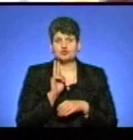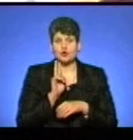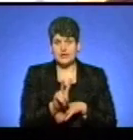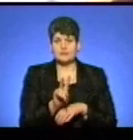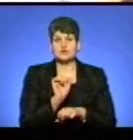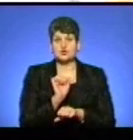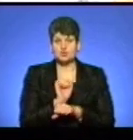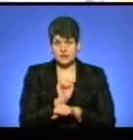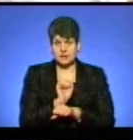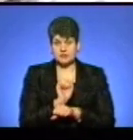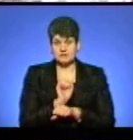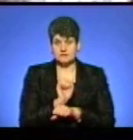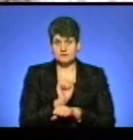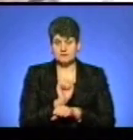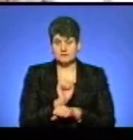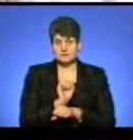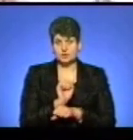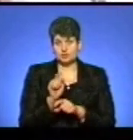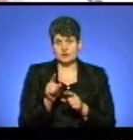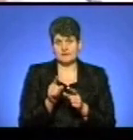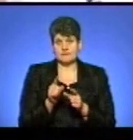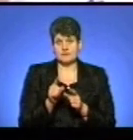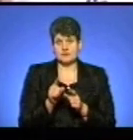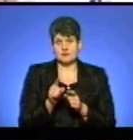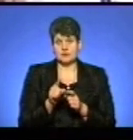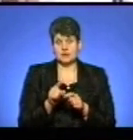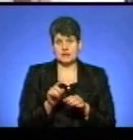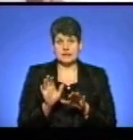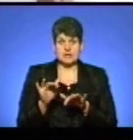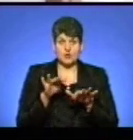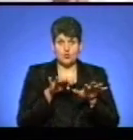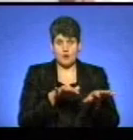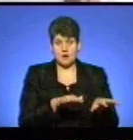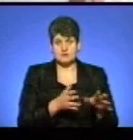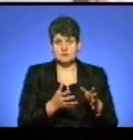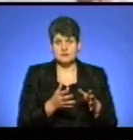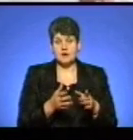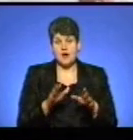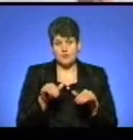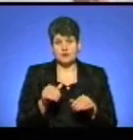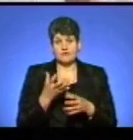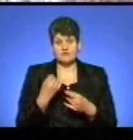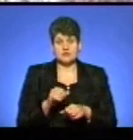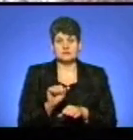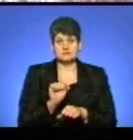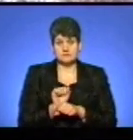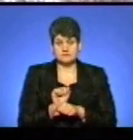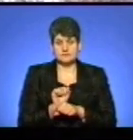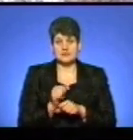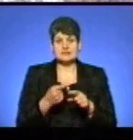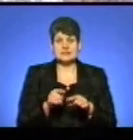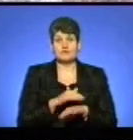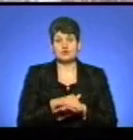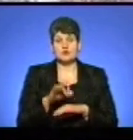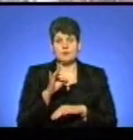тому що був великий, тодашний тротуар вже вода проходила. Ну а потім вже перекрили її. Це вулиця